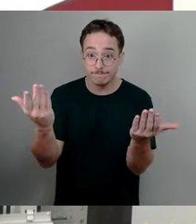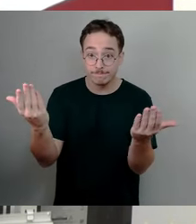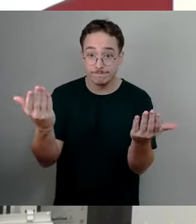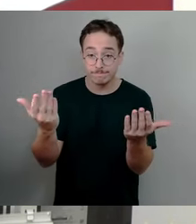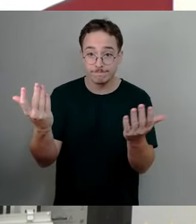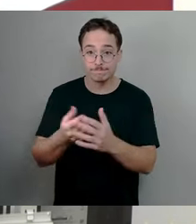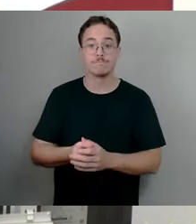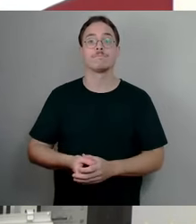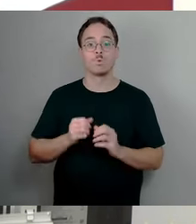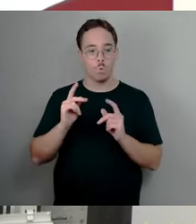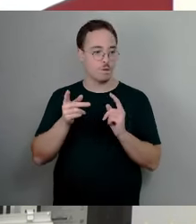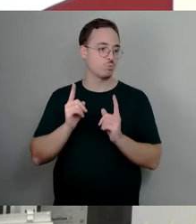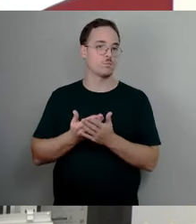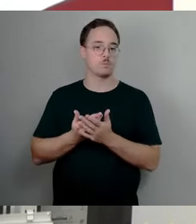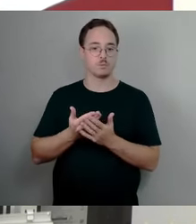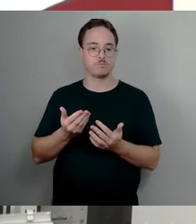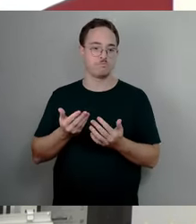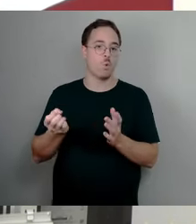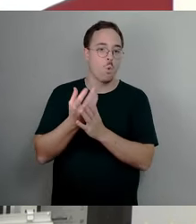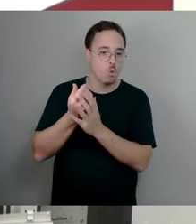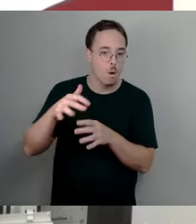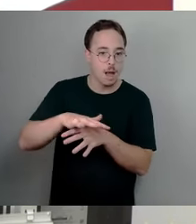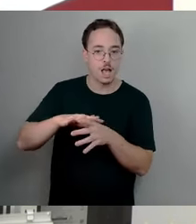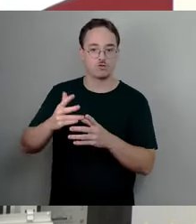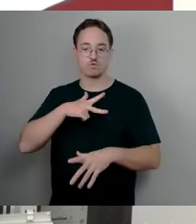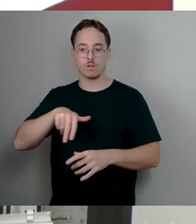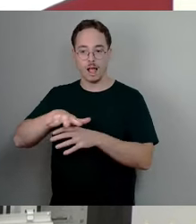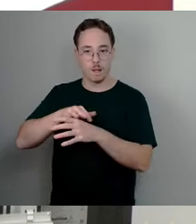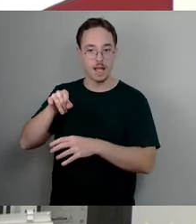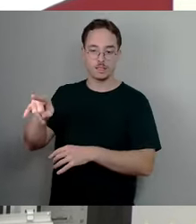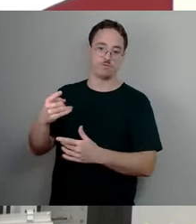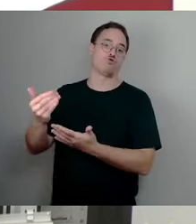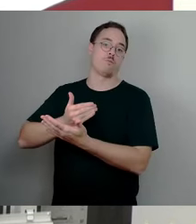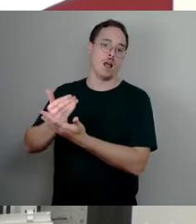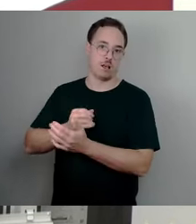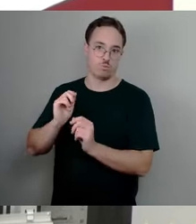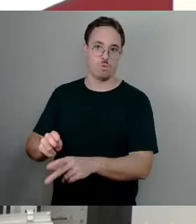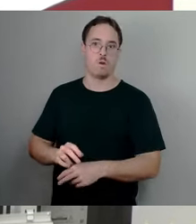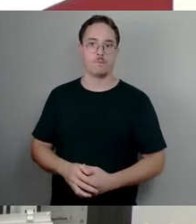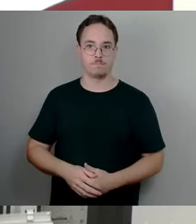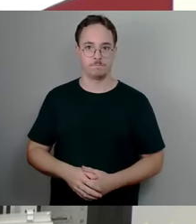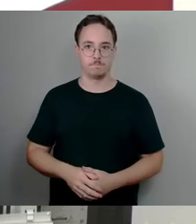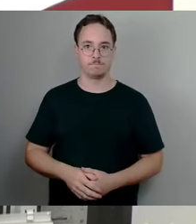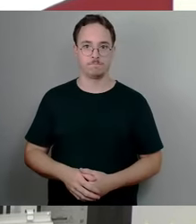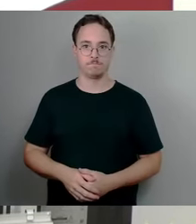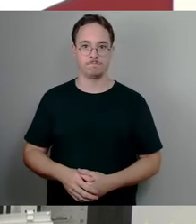zum Beispiel in Kultur und im Sozialen zu sparen. Das Blöde aber ist, oder das